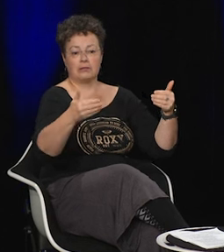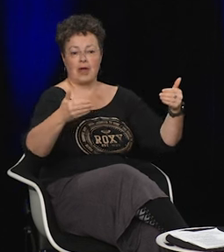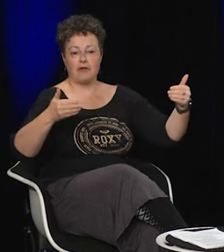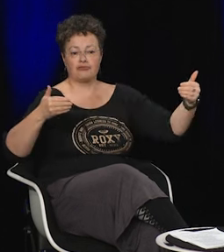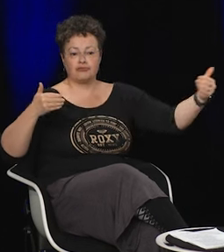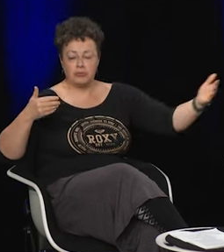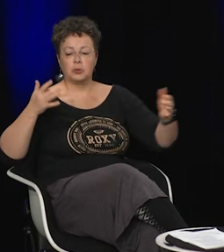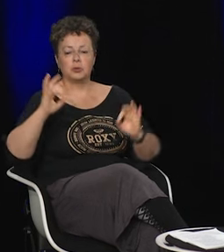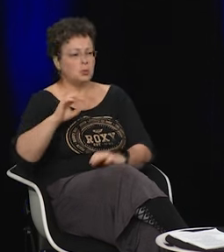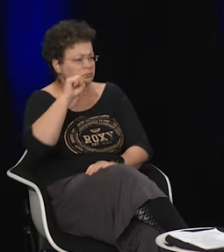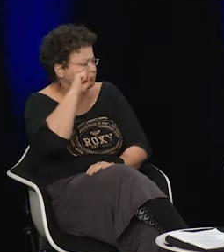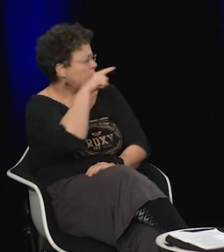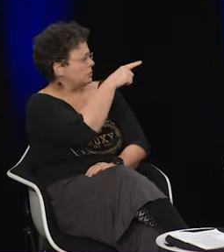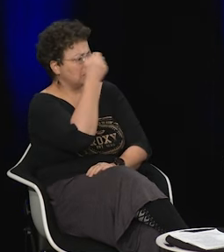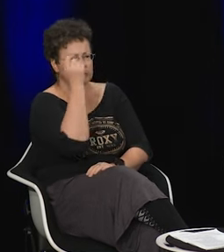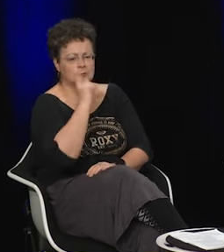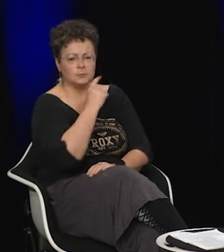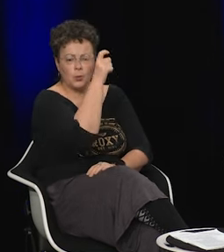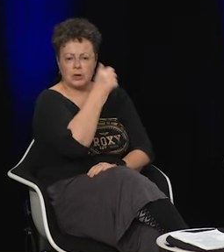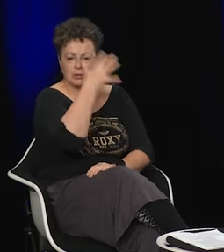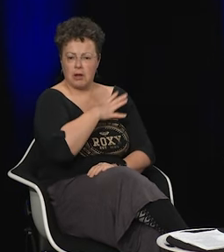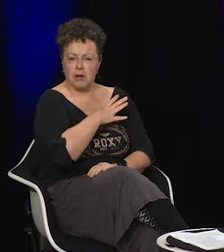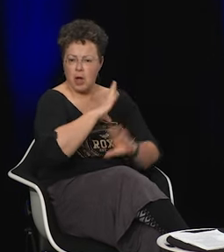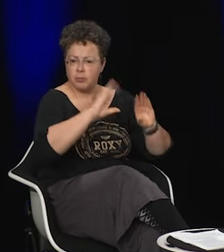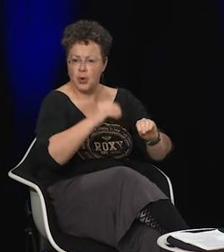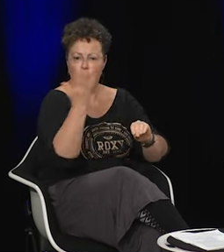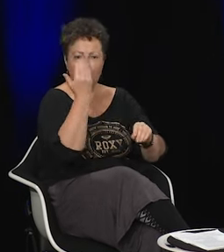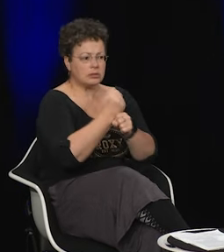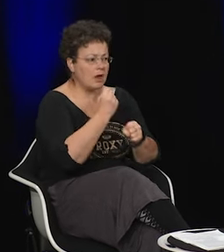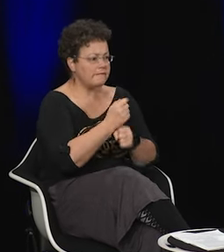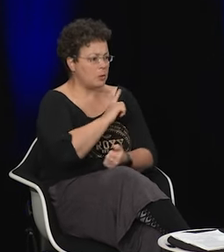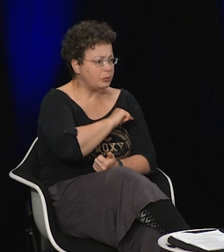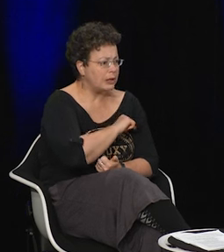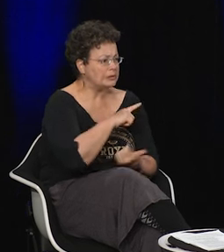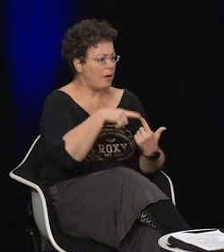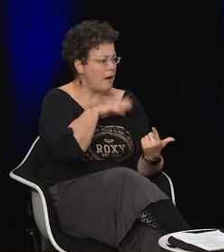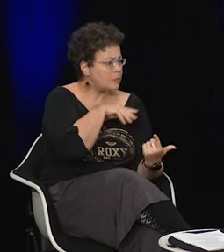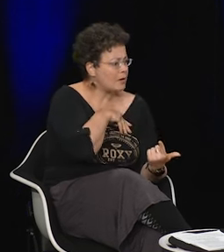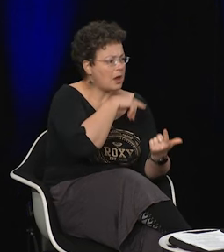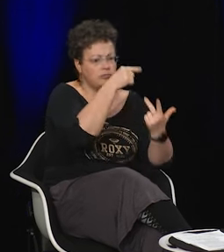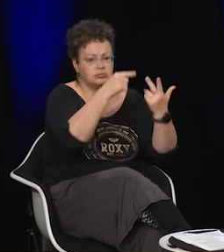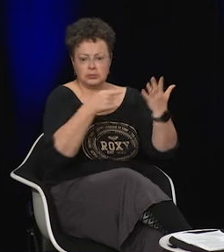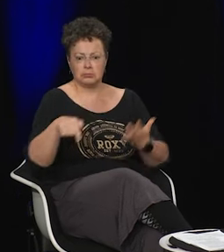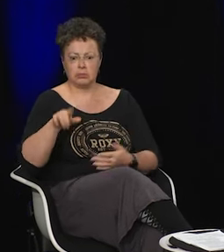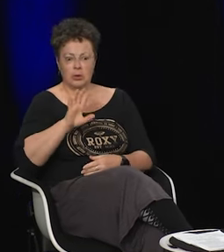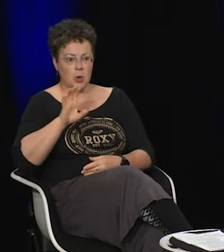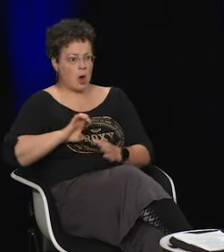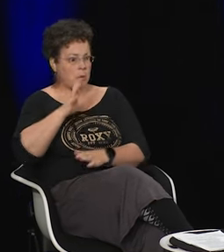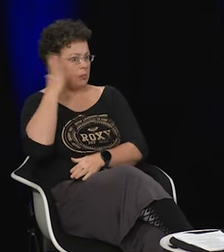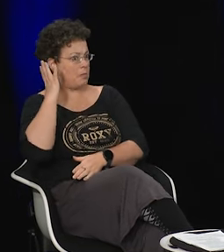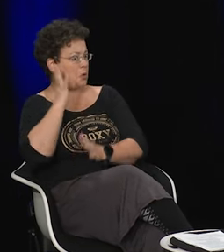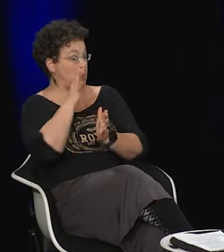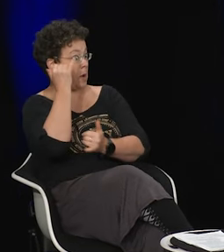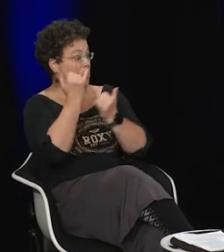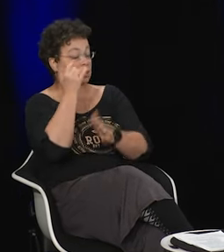Etats-Unis eux de leur côté ont continué à encourager la langue des signes et c'est vrai que certains pouvaient travailler en tant